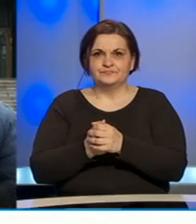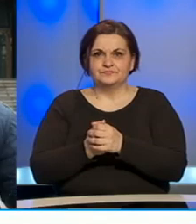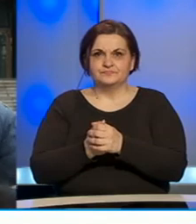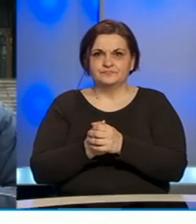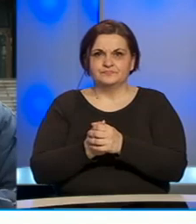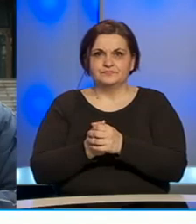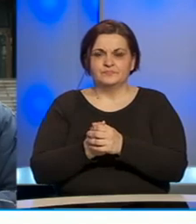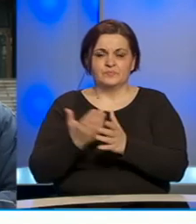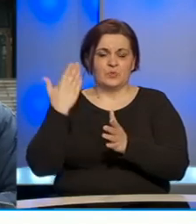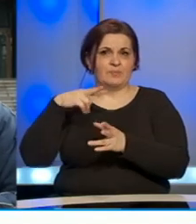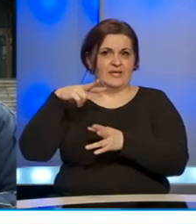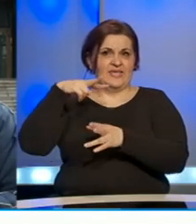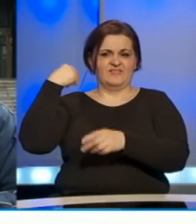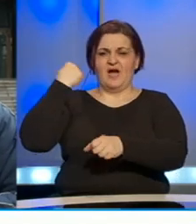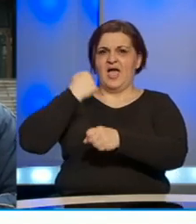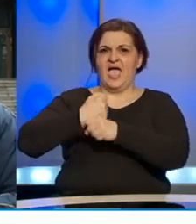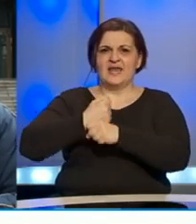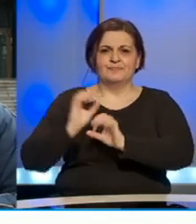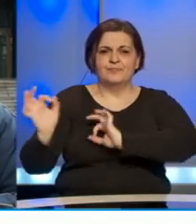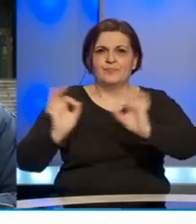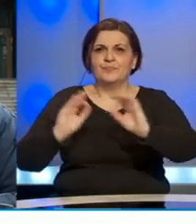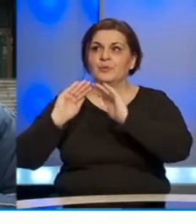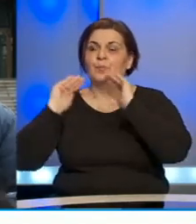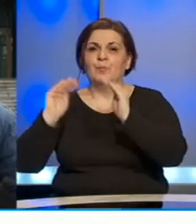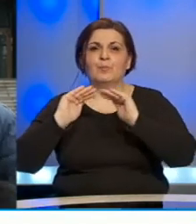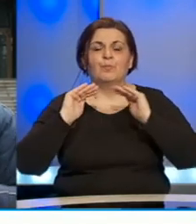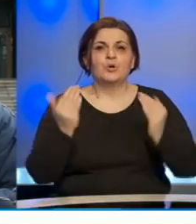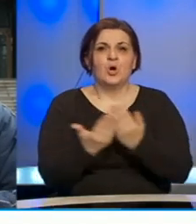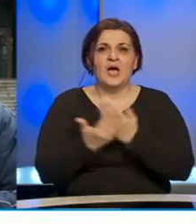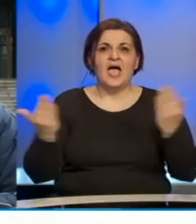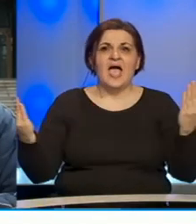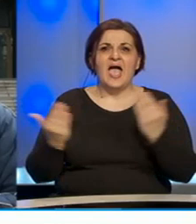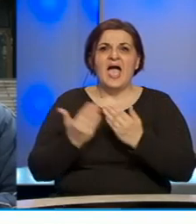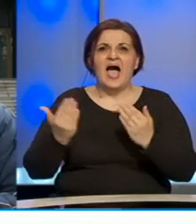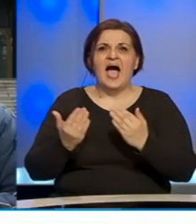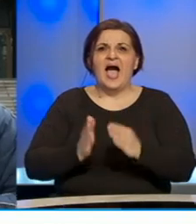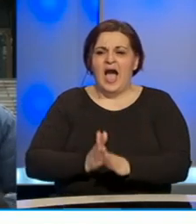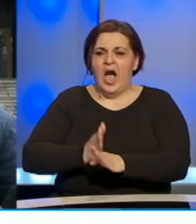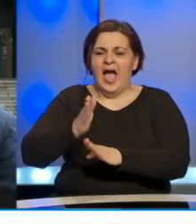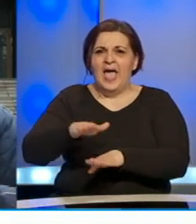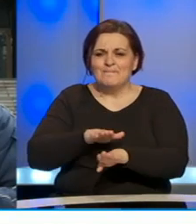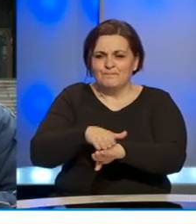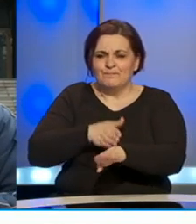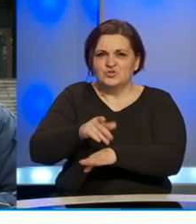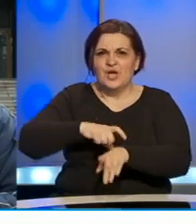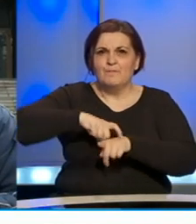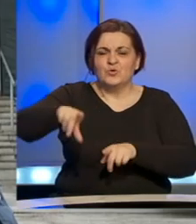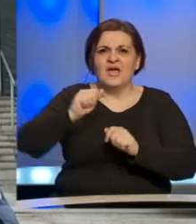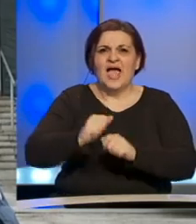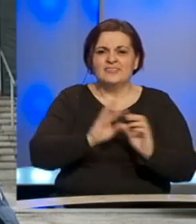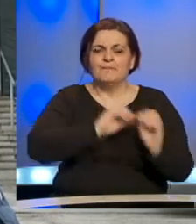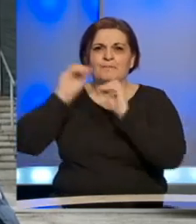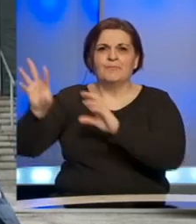Prijethodna dva dana radilo se na uređenju prostorija kao i izgradnje pristupnog puta. Za danas je planirano